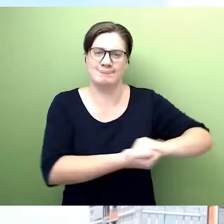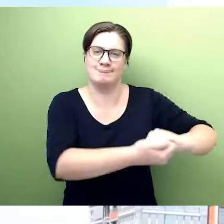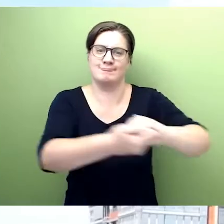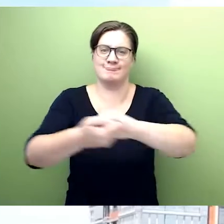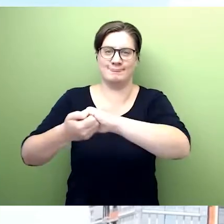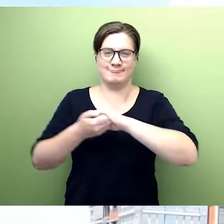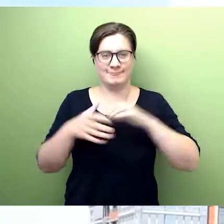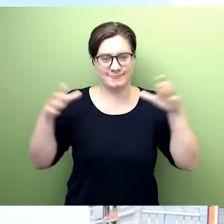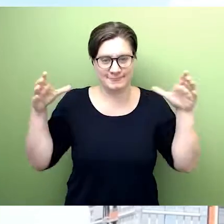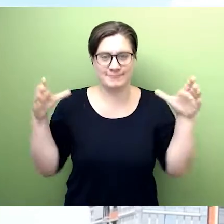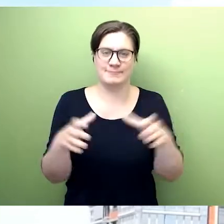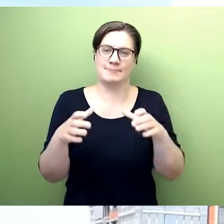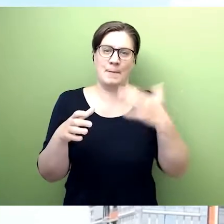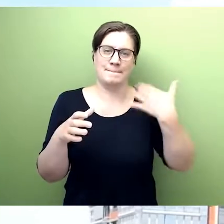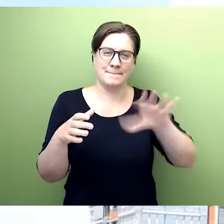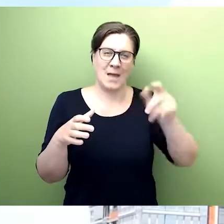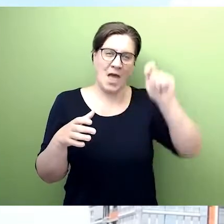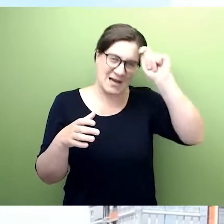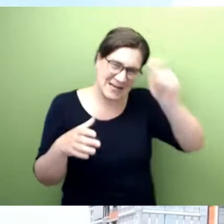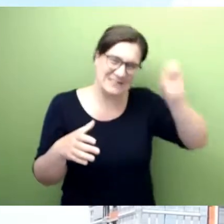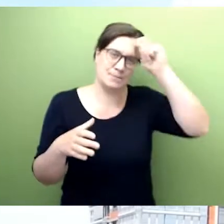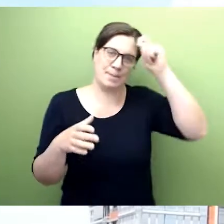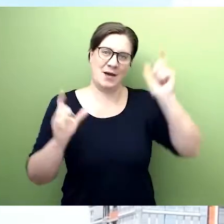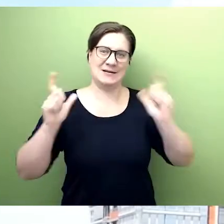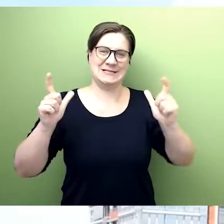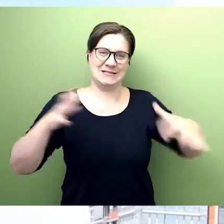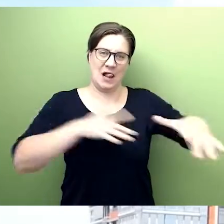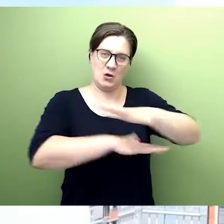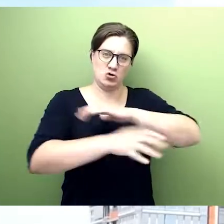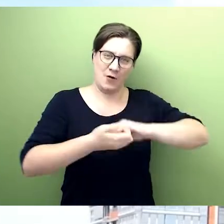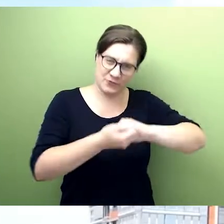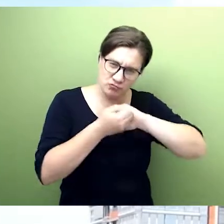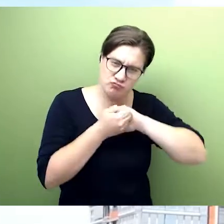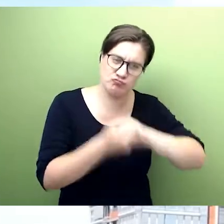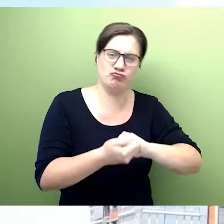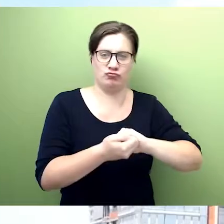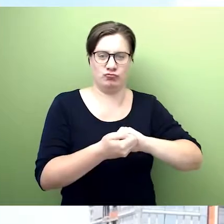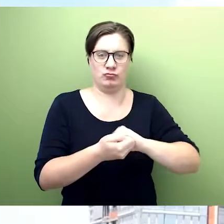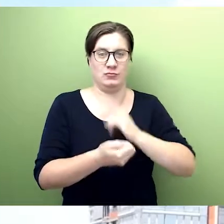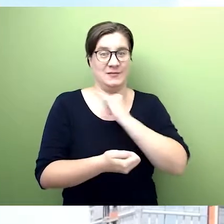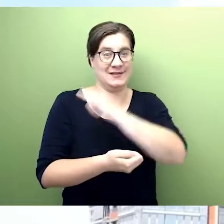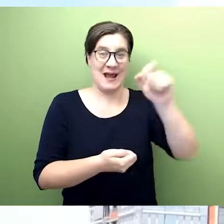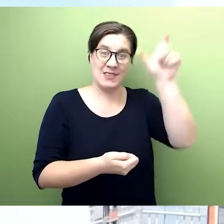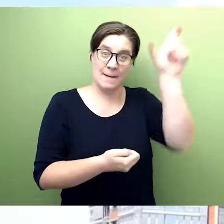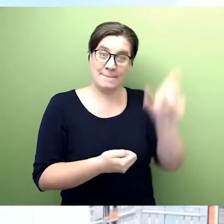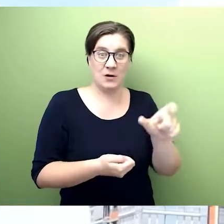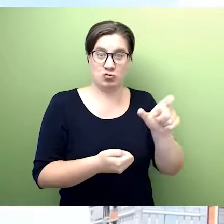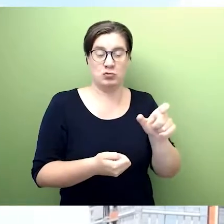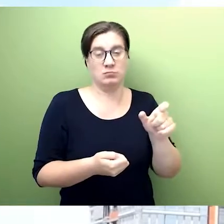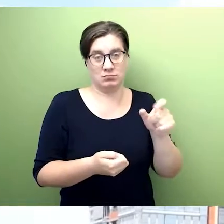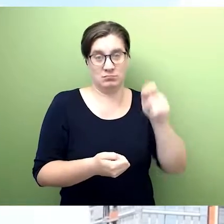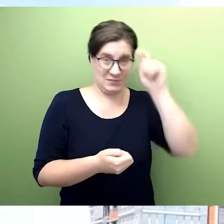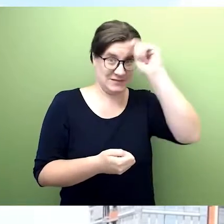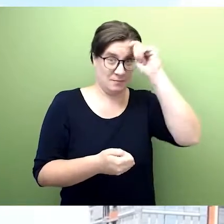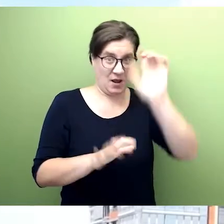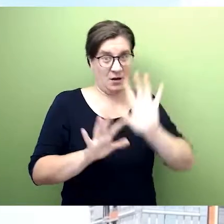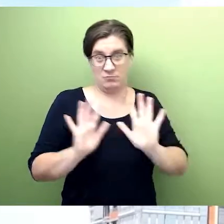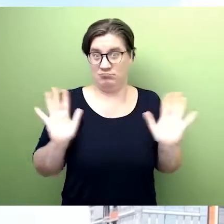Gesellschaft hat. Jeder Mensch verdient Respekt. Niemand soll schlecht behandelt werden.